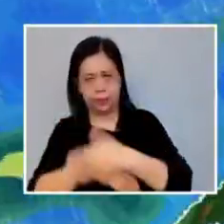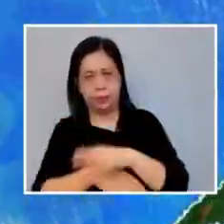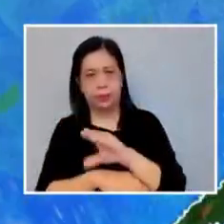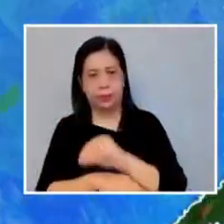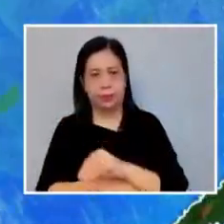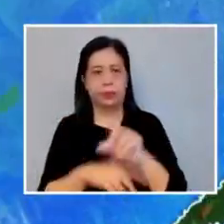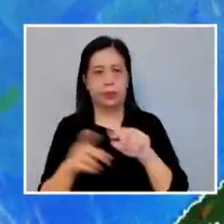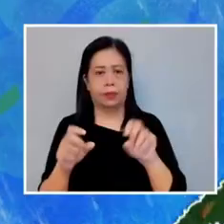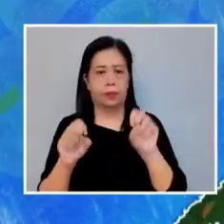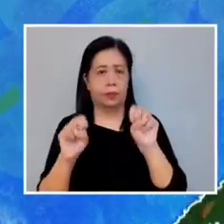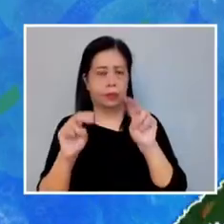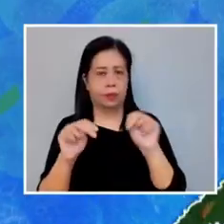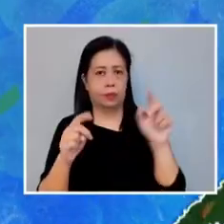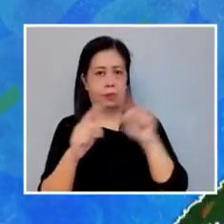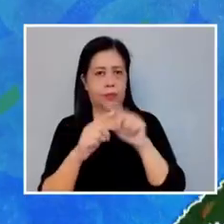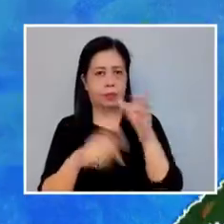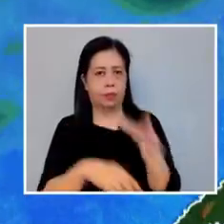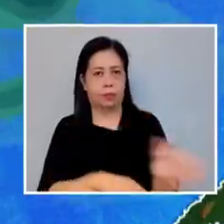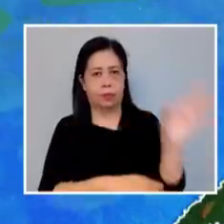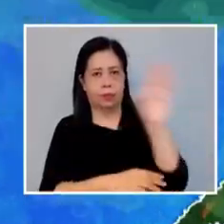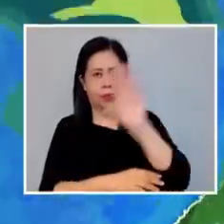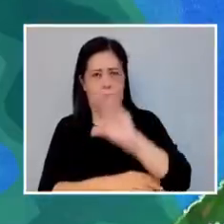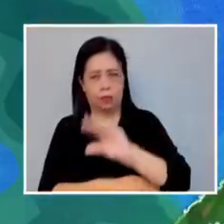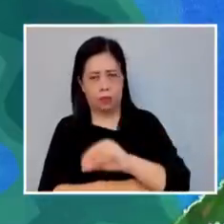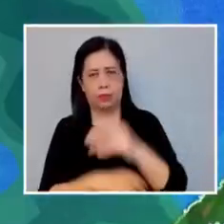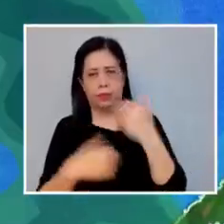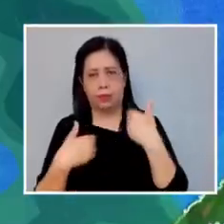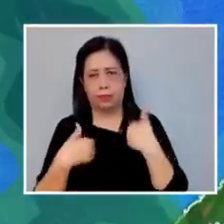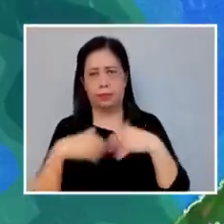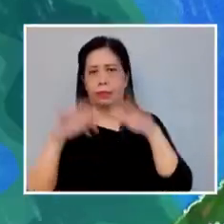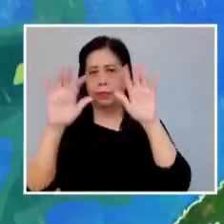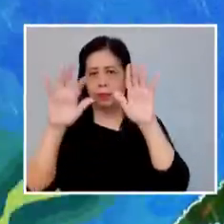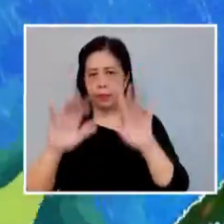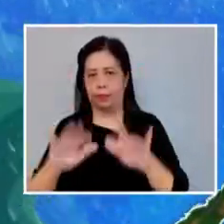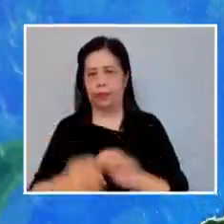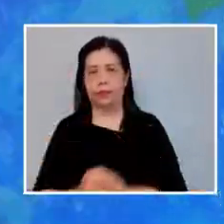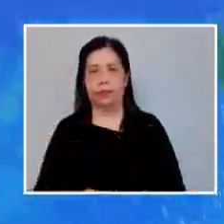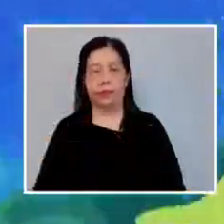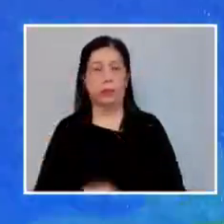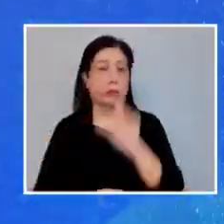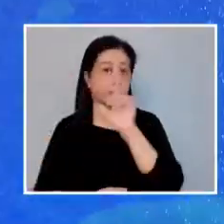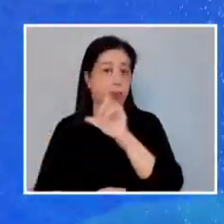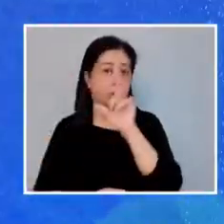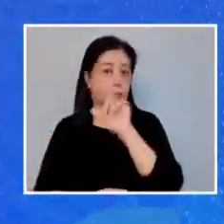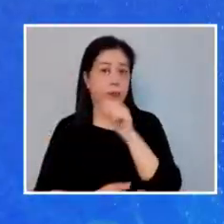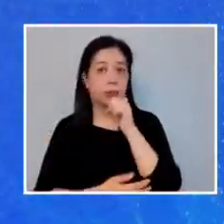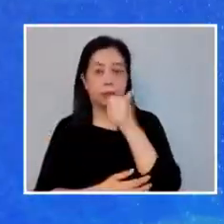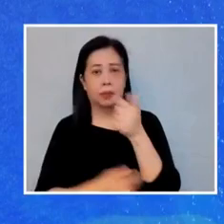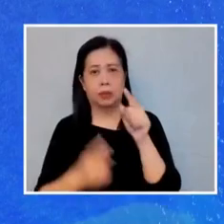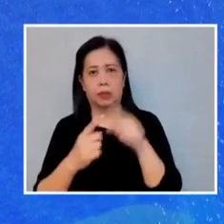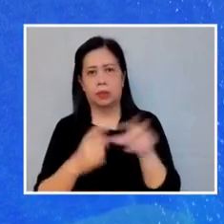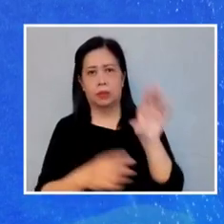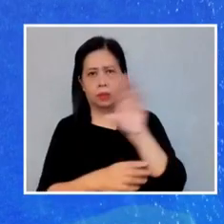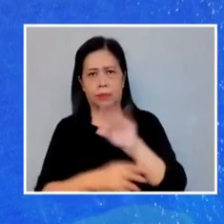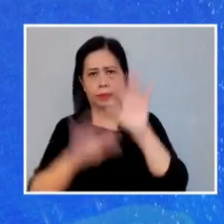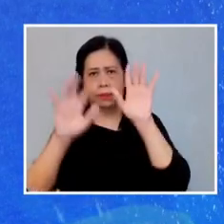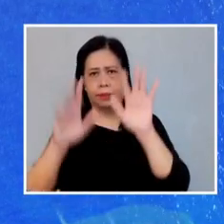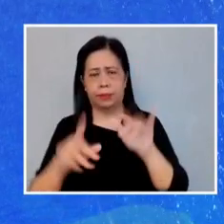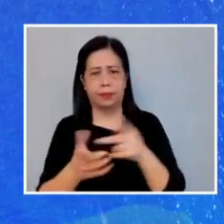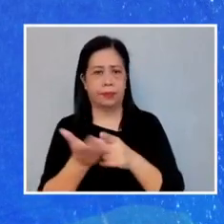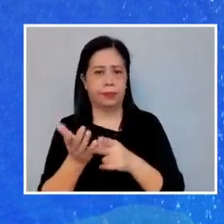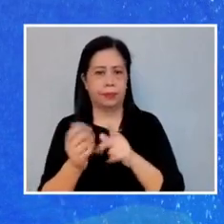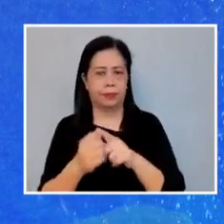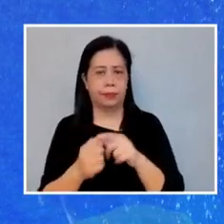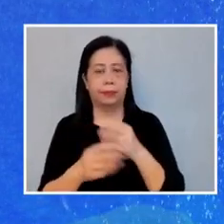linggo naman, hanggang hapon din makaranas ng mga pagulan. Sa Luzon, bukas hanggang hapon maulan dito po sa may bahagi ng